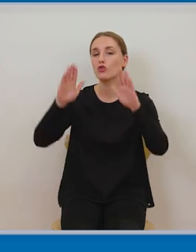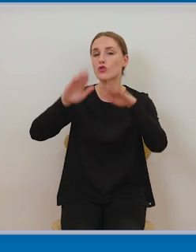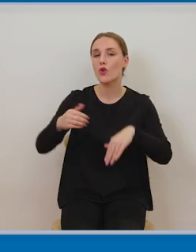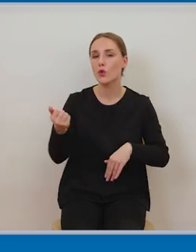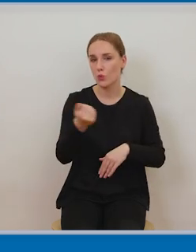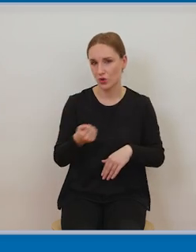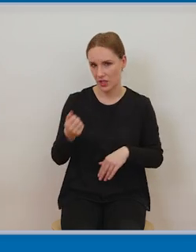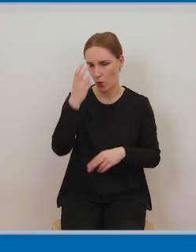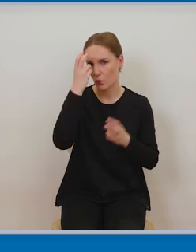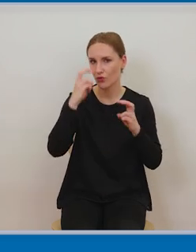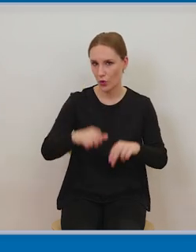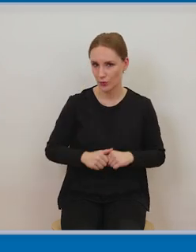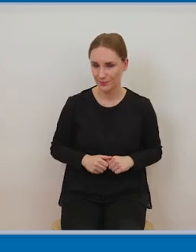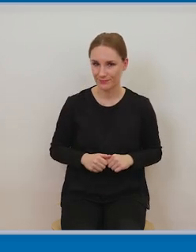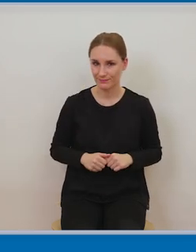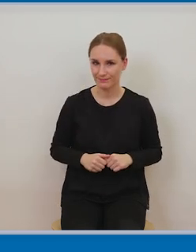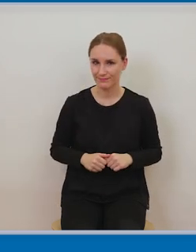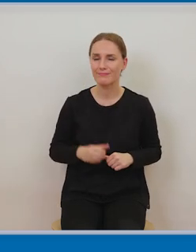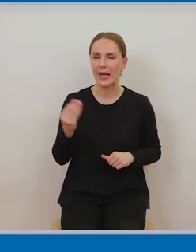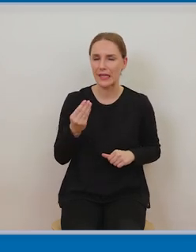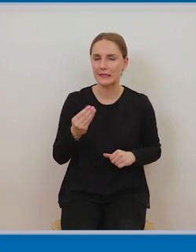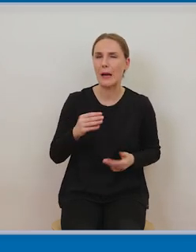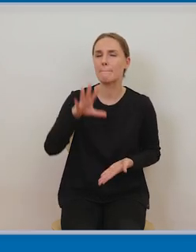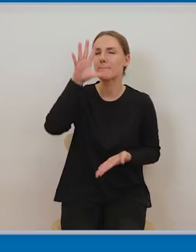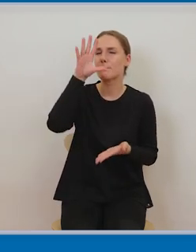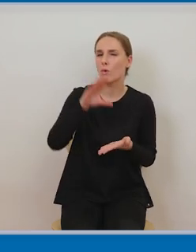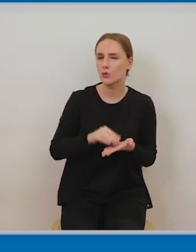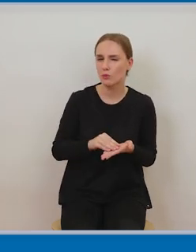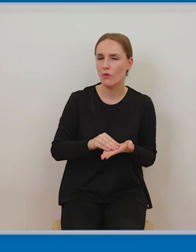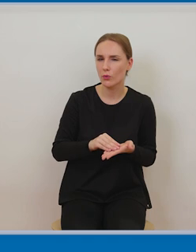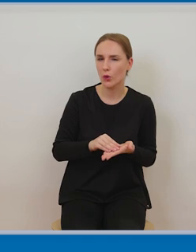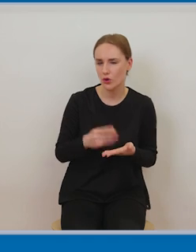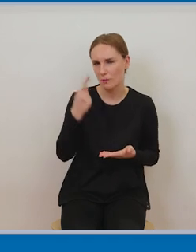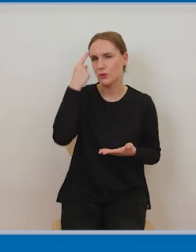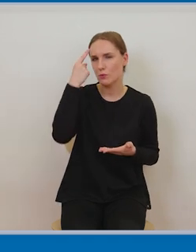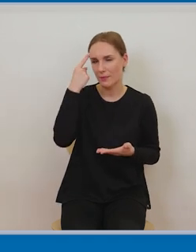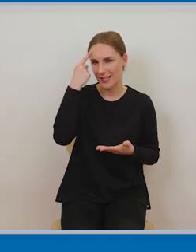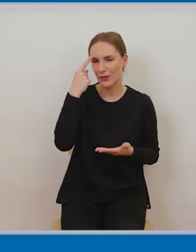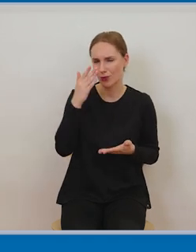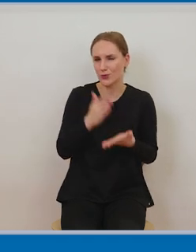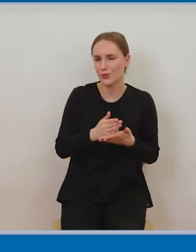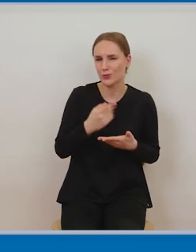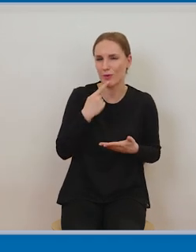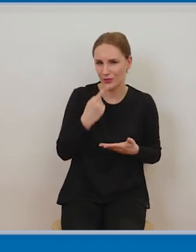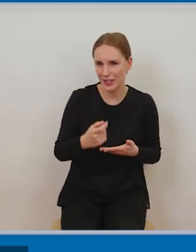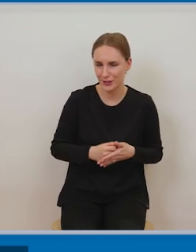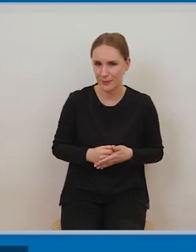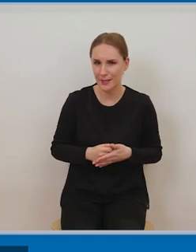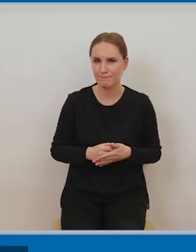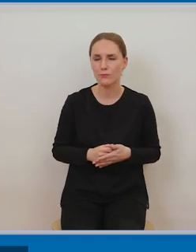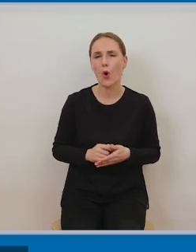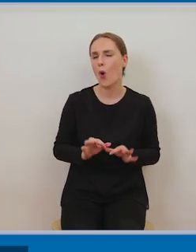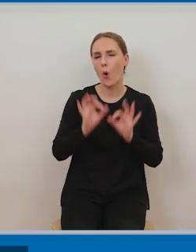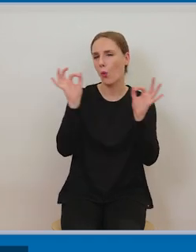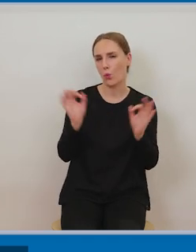te reguły które dozwolonego użytku dotyczą po pierwsze proszę pamiętać że